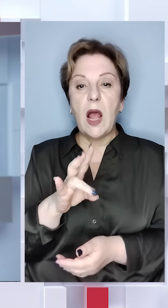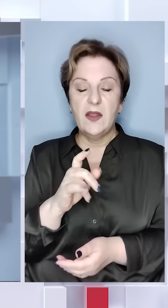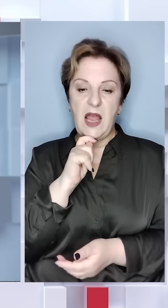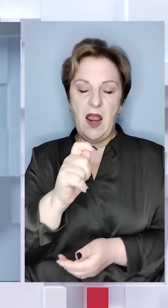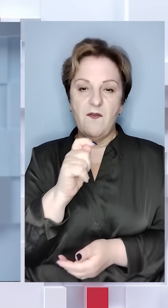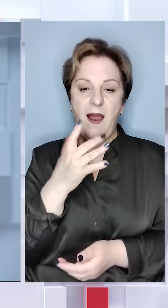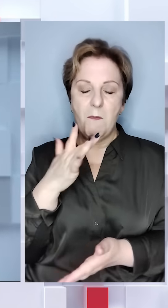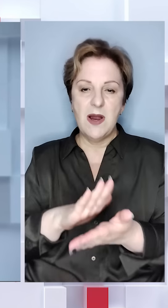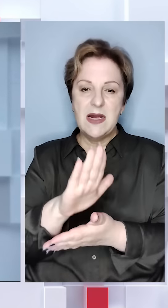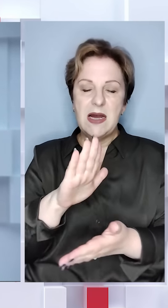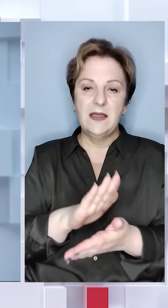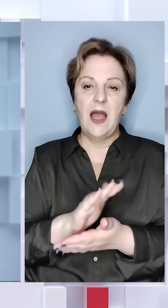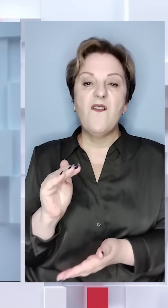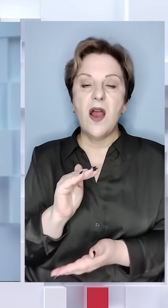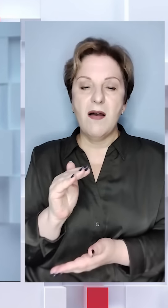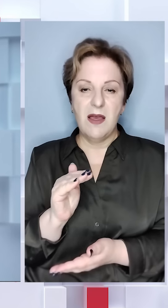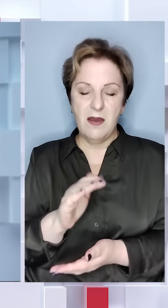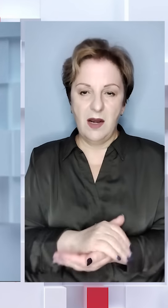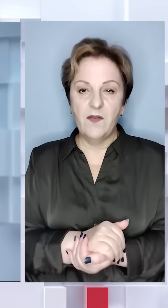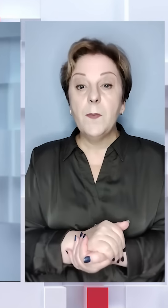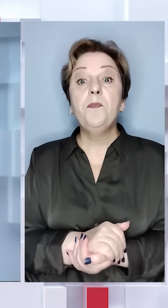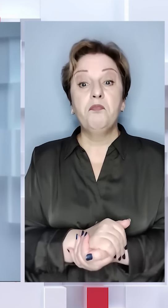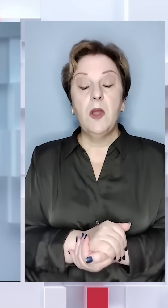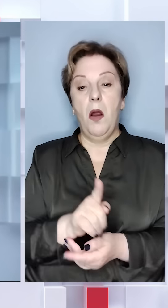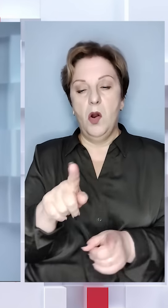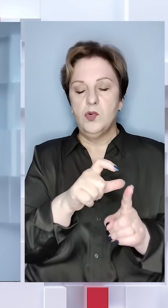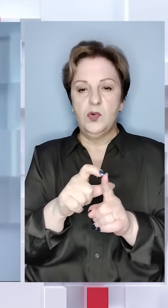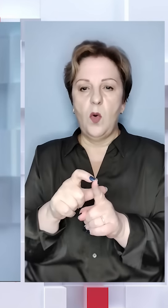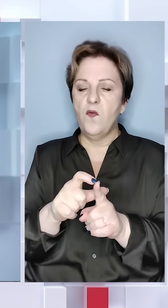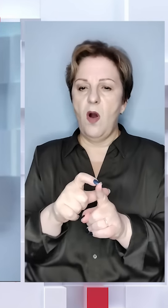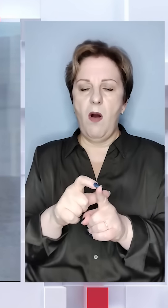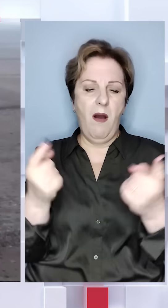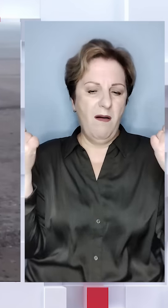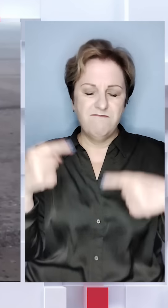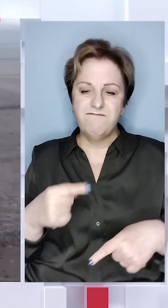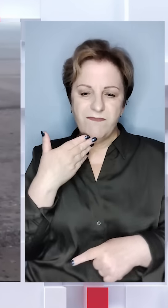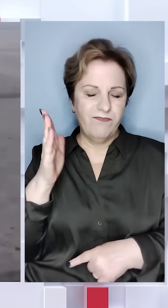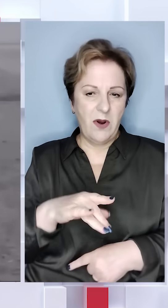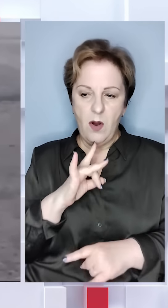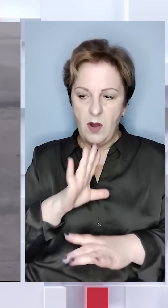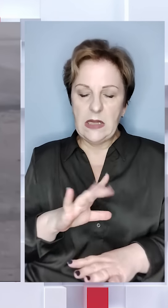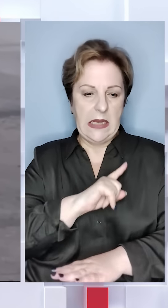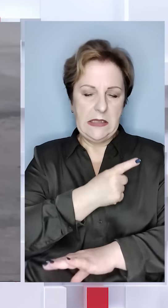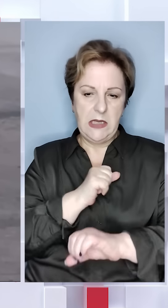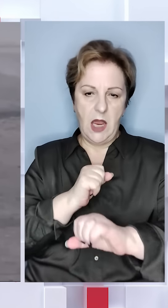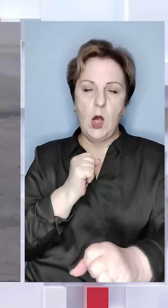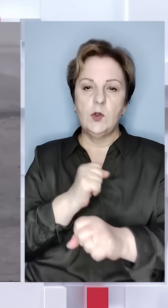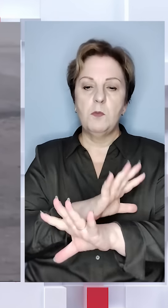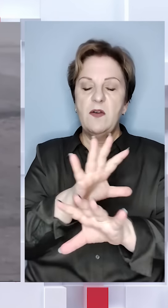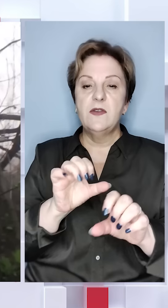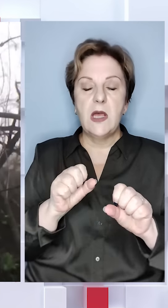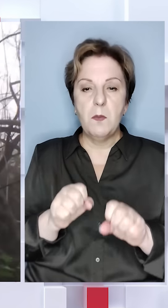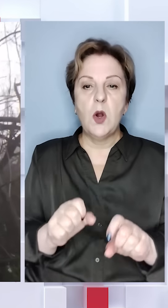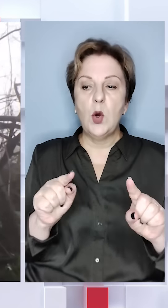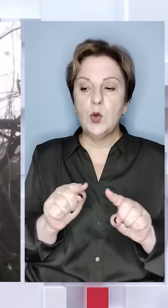в інтерв'ю американській газеті «Філадельфія Інкуайра». Втім, за його словами, армагедону не буде. Сили оборони зроблять все